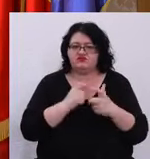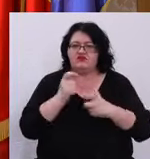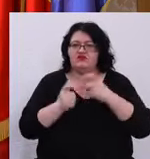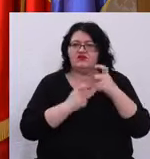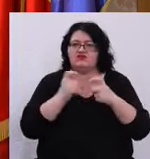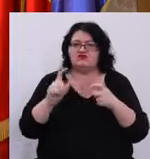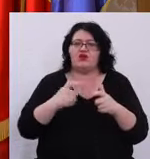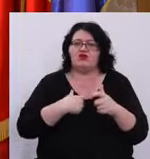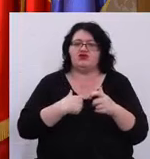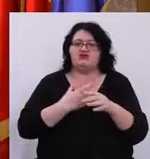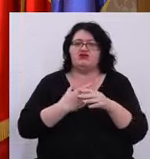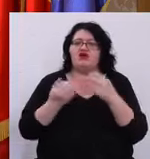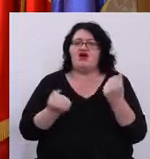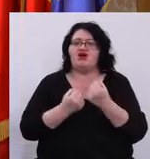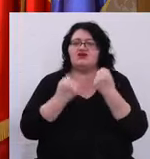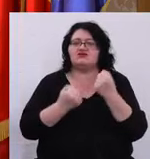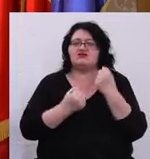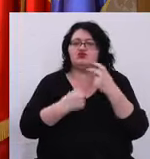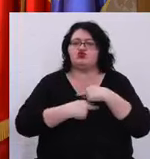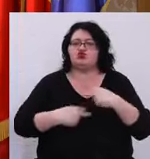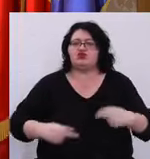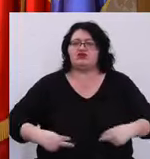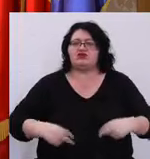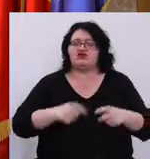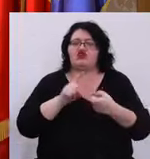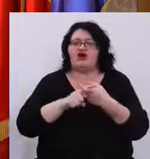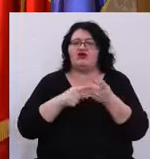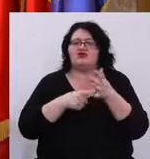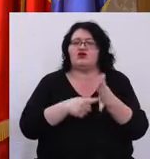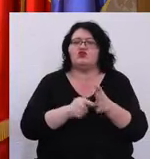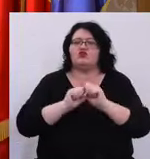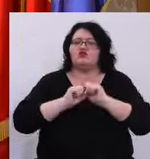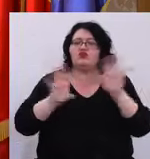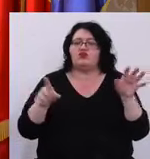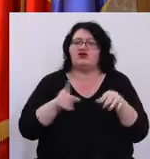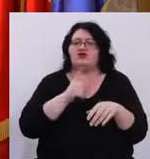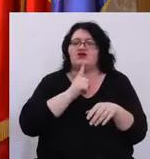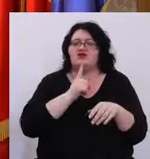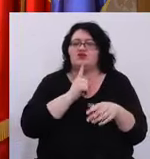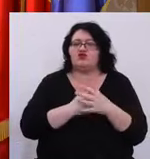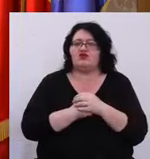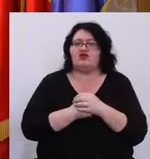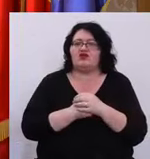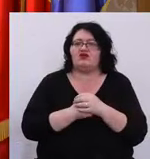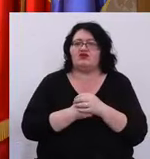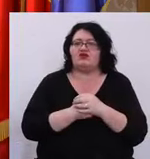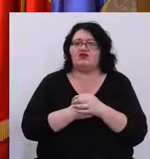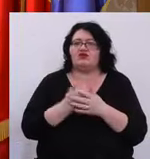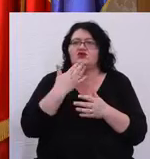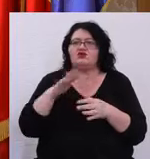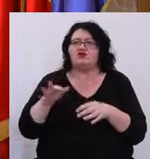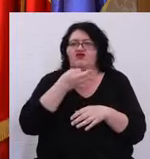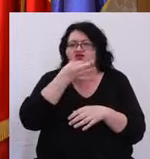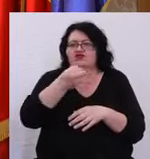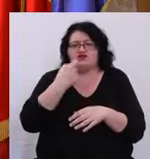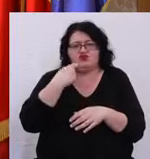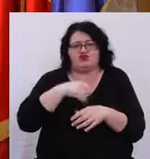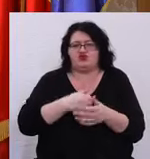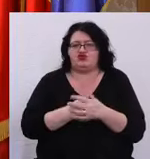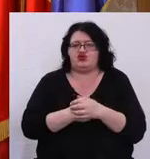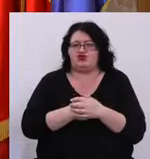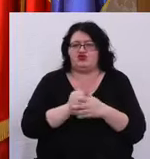Despre posibile acțiuni juridice în legătură cu publicarea acestor nume Nu vreau să mă pronunț